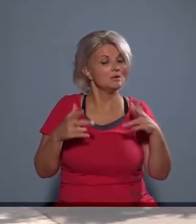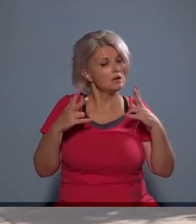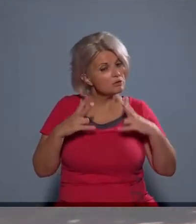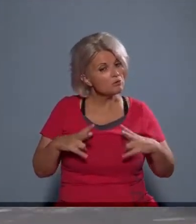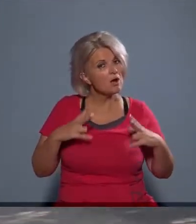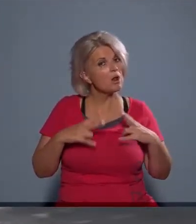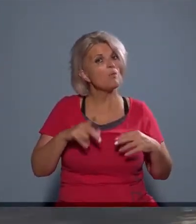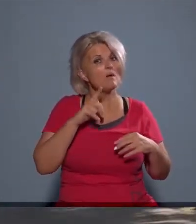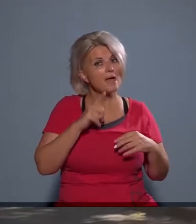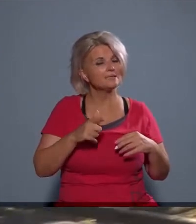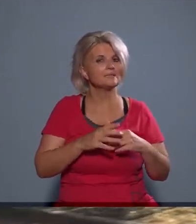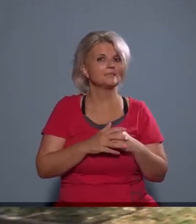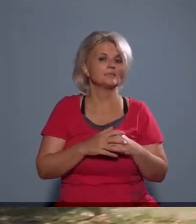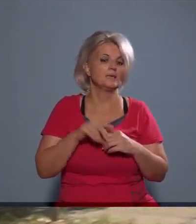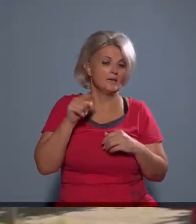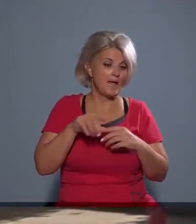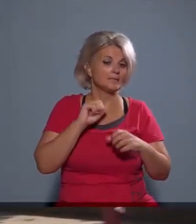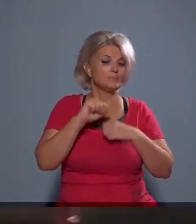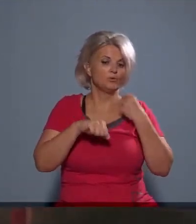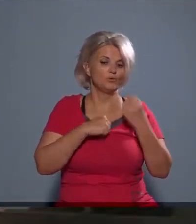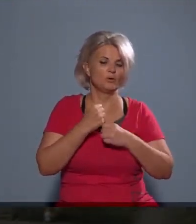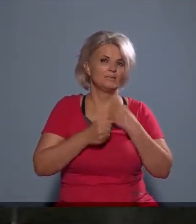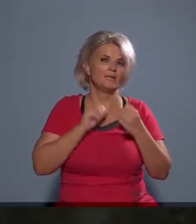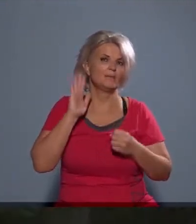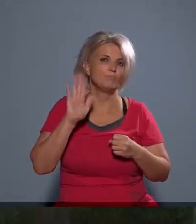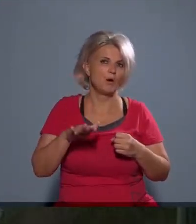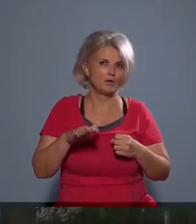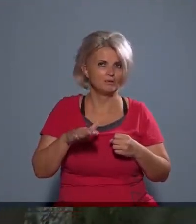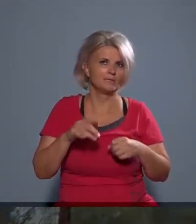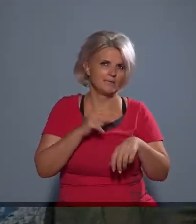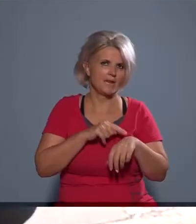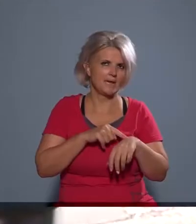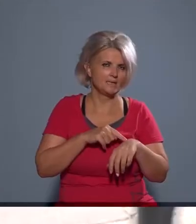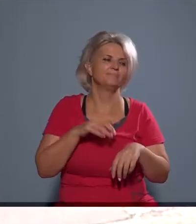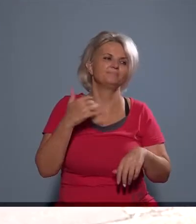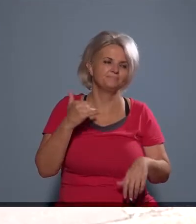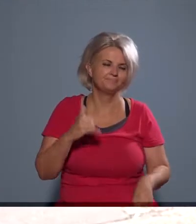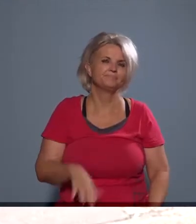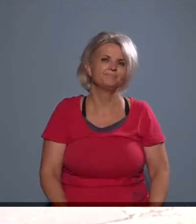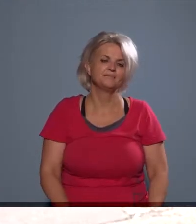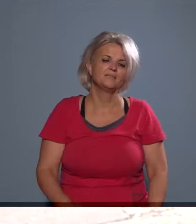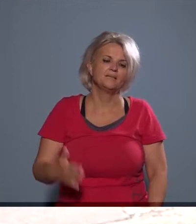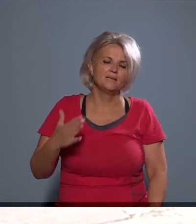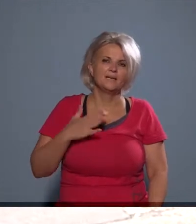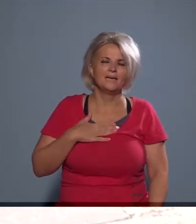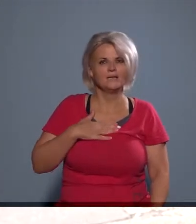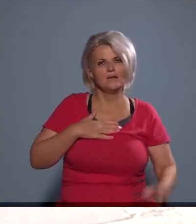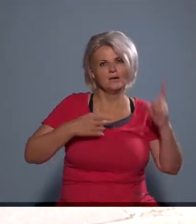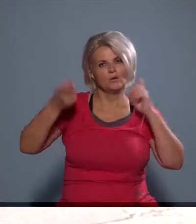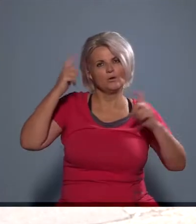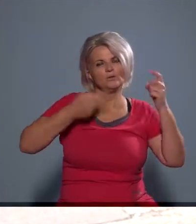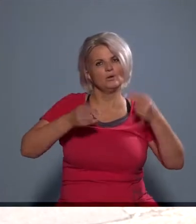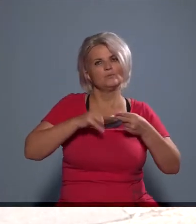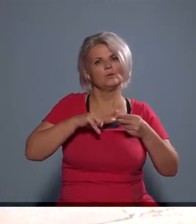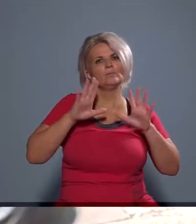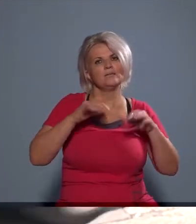nyugalom lesz egy darabig. Tehát ez működik majd egy jó ideig, ugyebár? Igen, hát én feltételezem, hogy